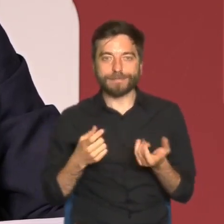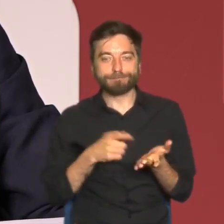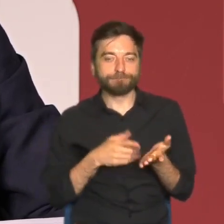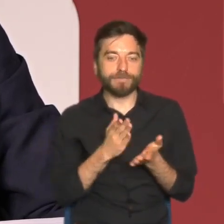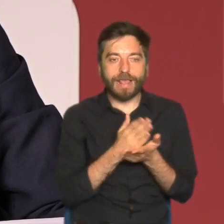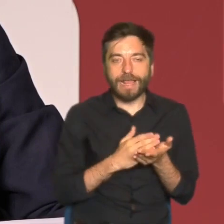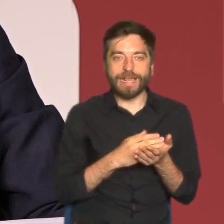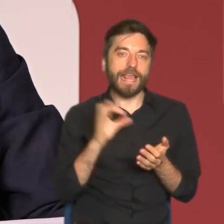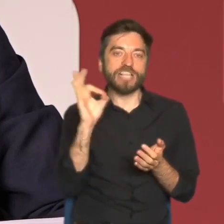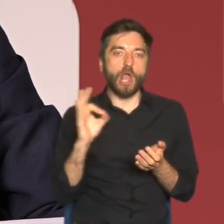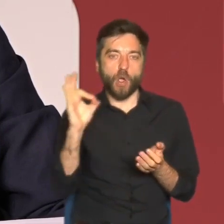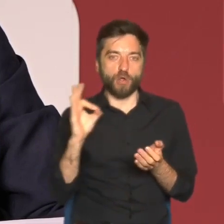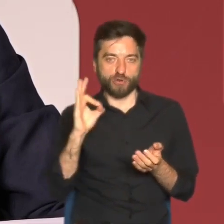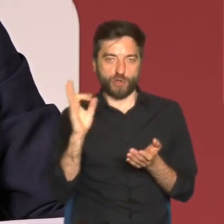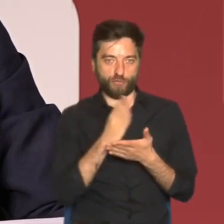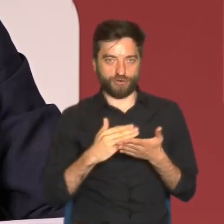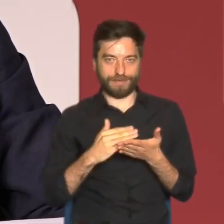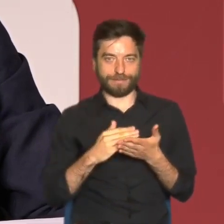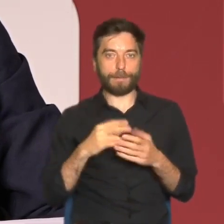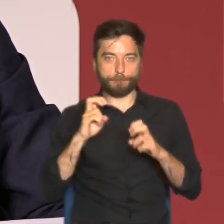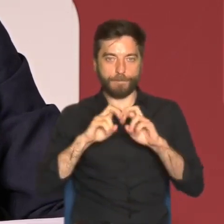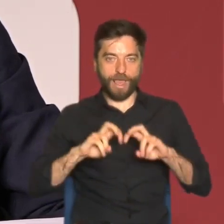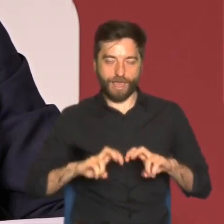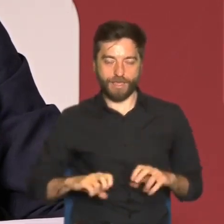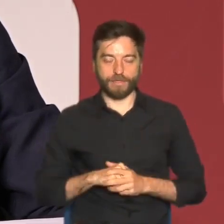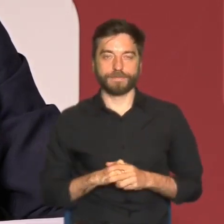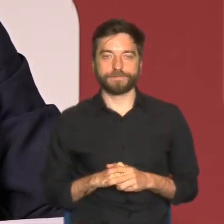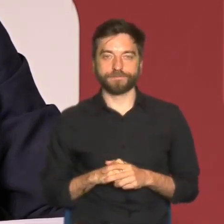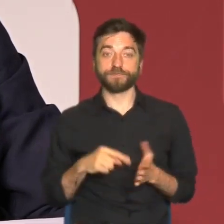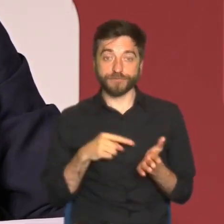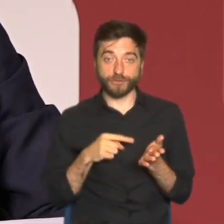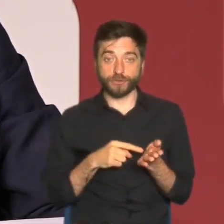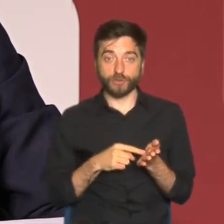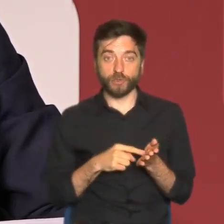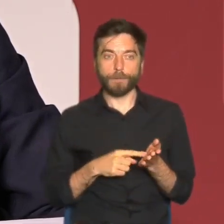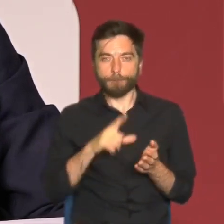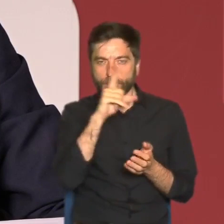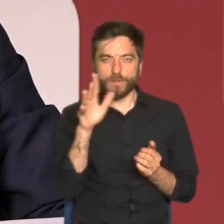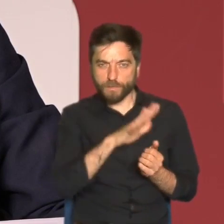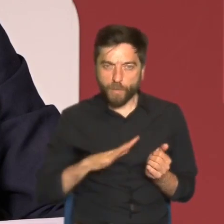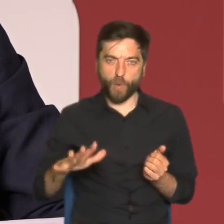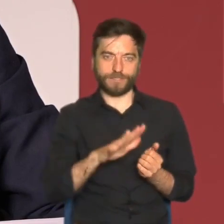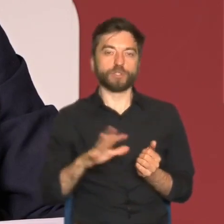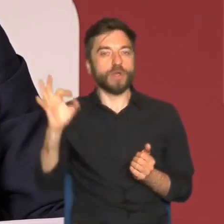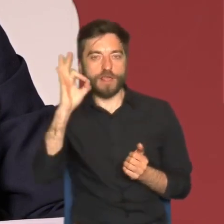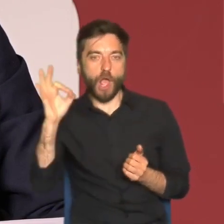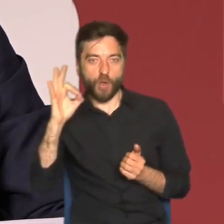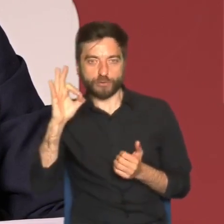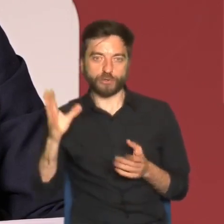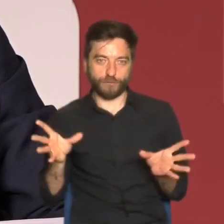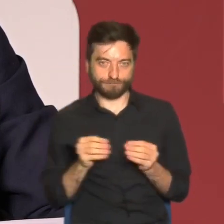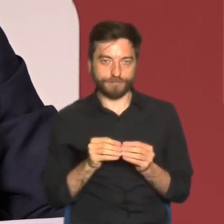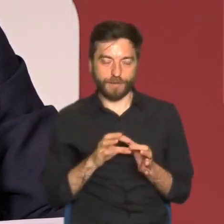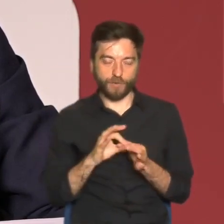jakościowy w ramach tych badań, który był, no taki społeczno-jakościowy, który był przeprowadzany